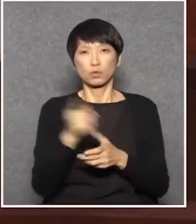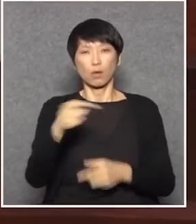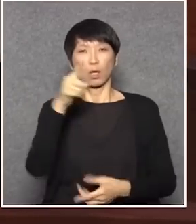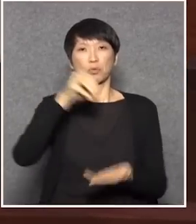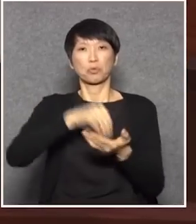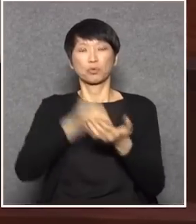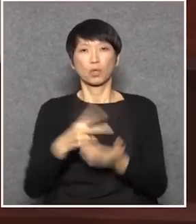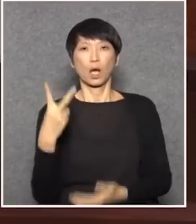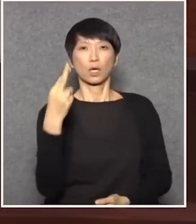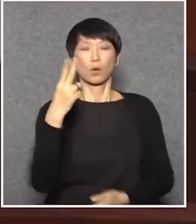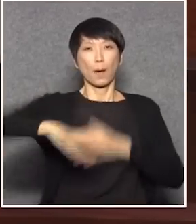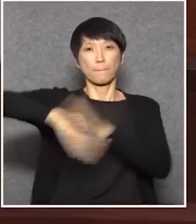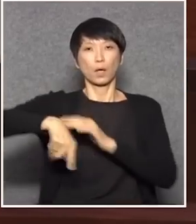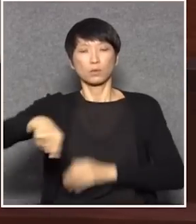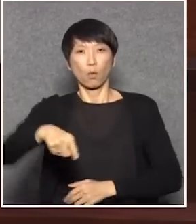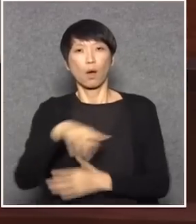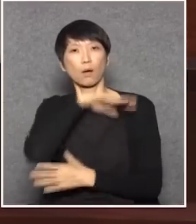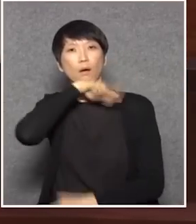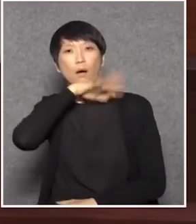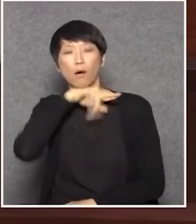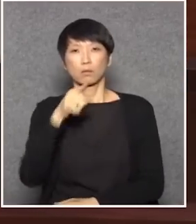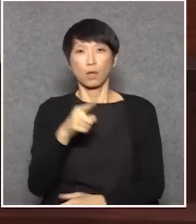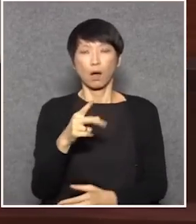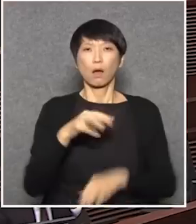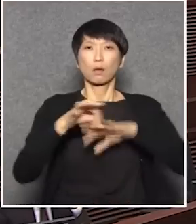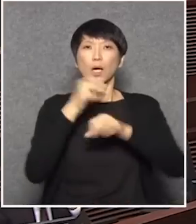刀明明是說謊的那把金剪刀金做的嗎?